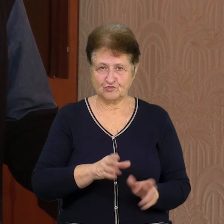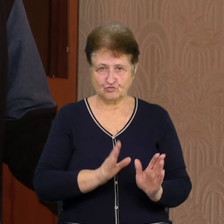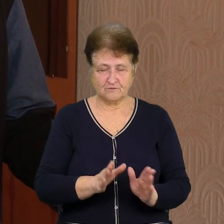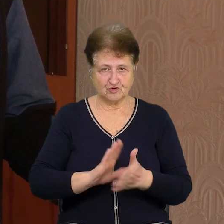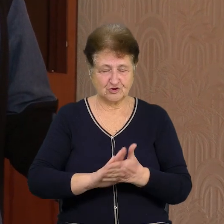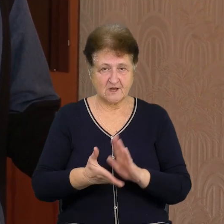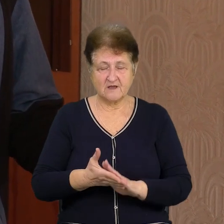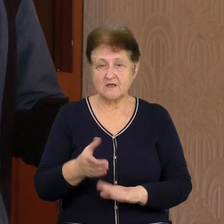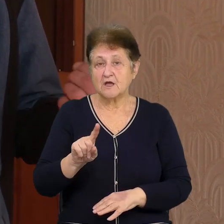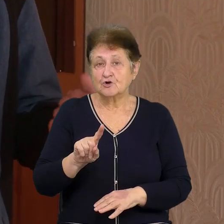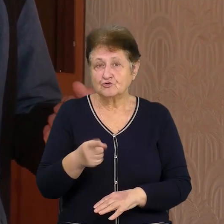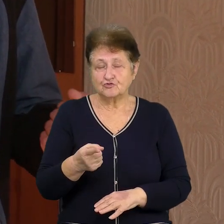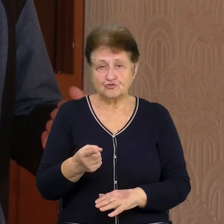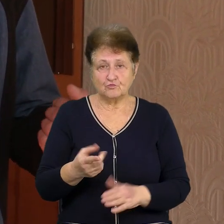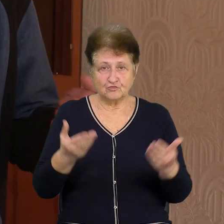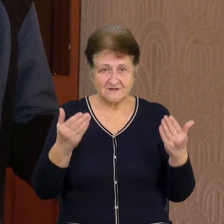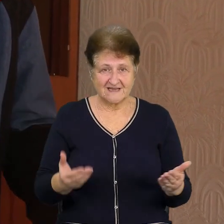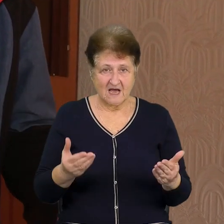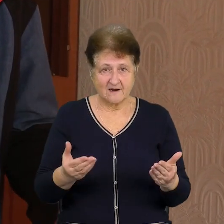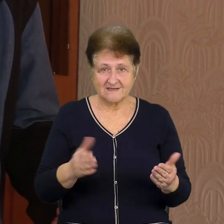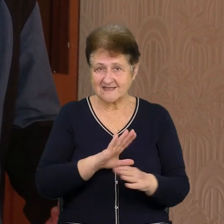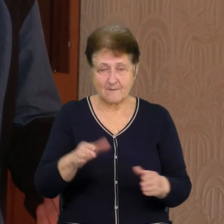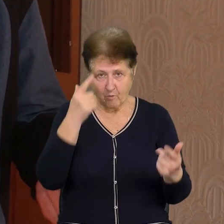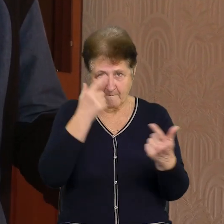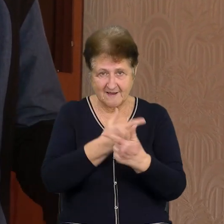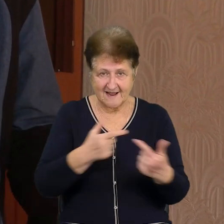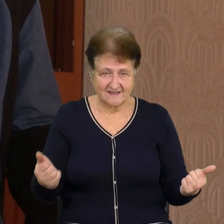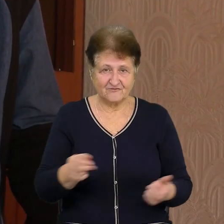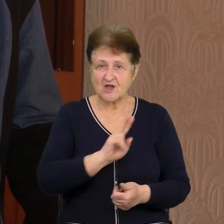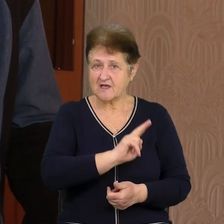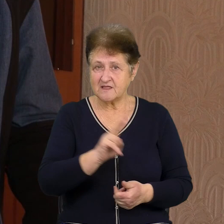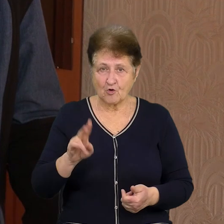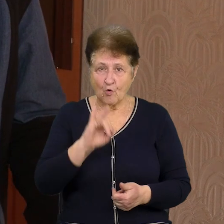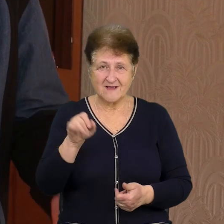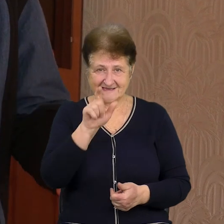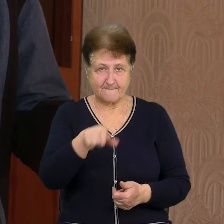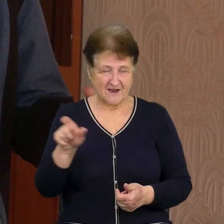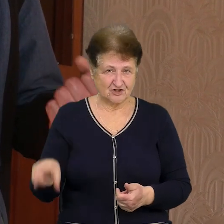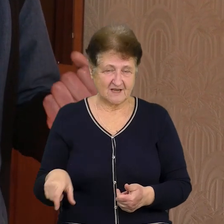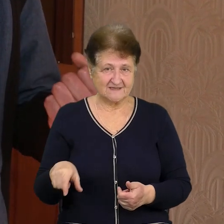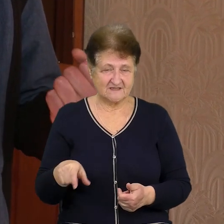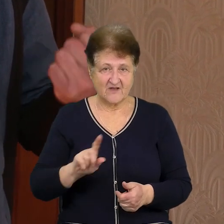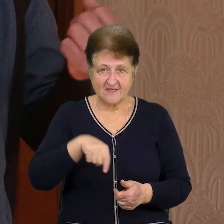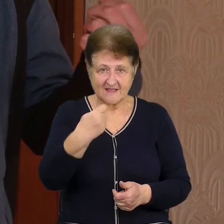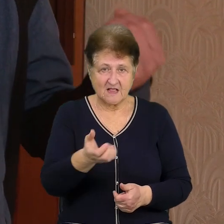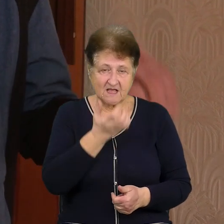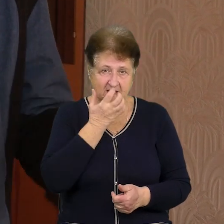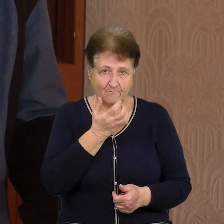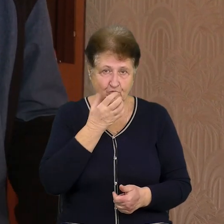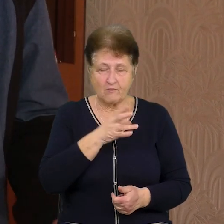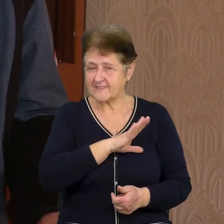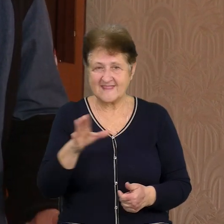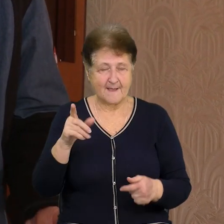Чому зараз включили, не попередивши нікого з мешканців, ще раз не